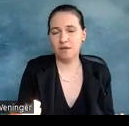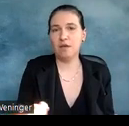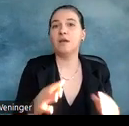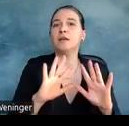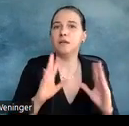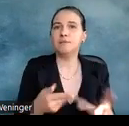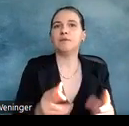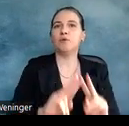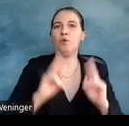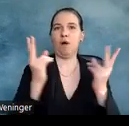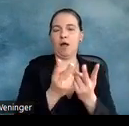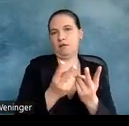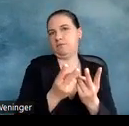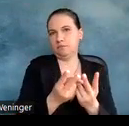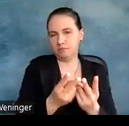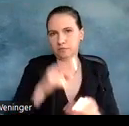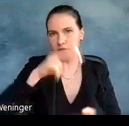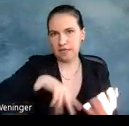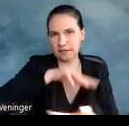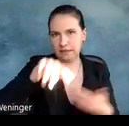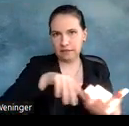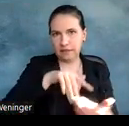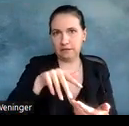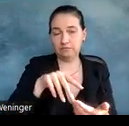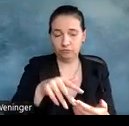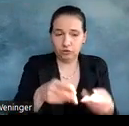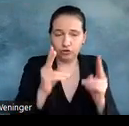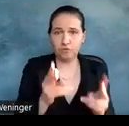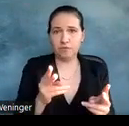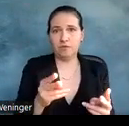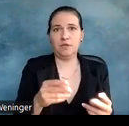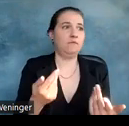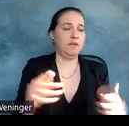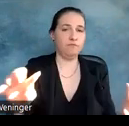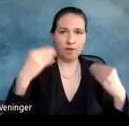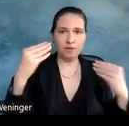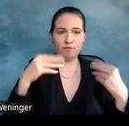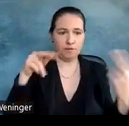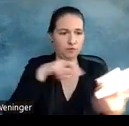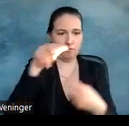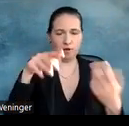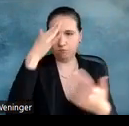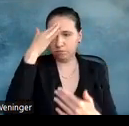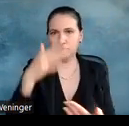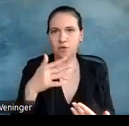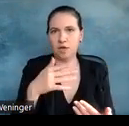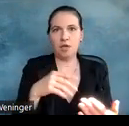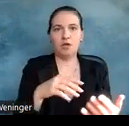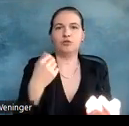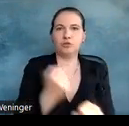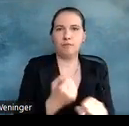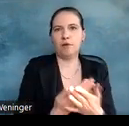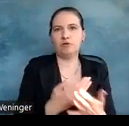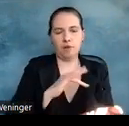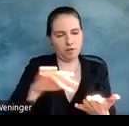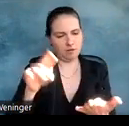ich bestätigen, wenn ich mir anschaue, wie wir heute mit Informationen umgehen. Nichts ist schneller als die unter einer Sekunde Wischbewegung. Wir lesen